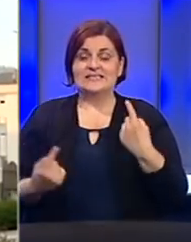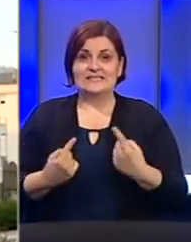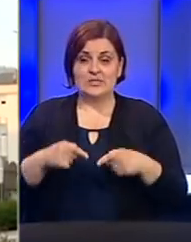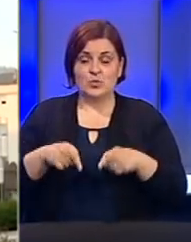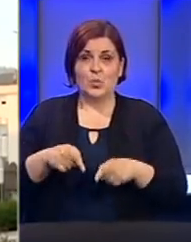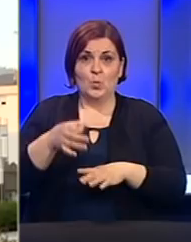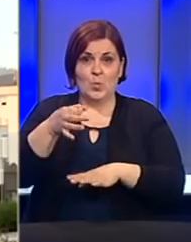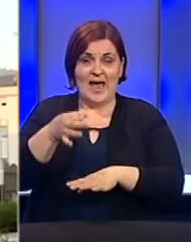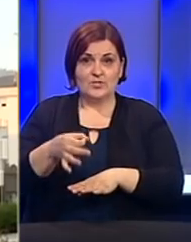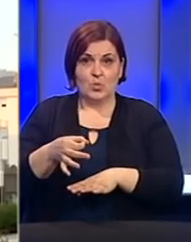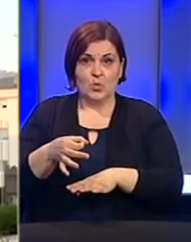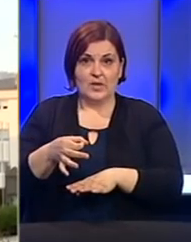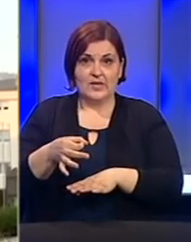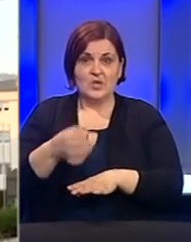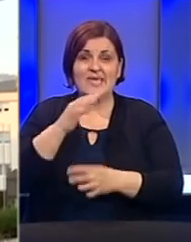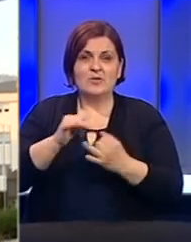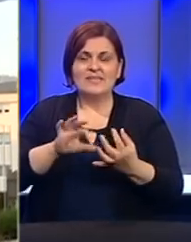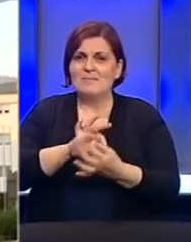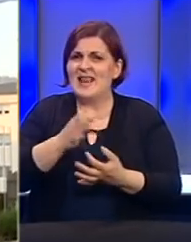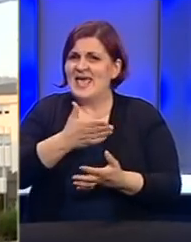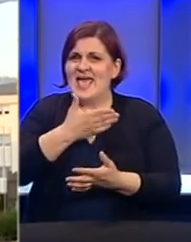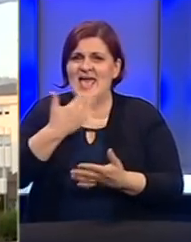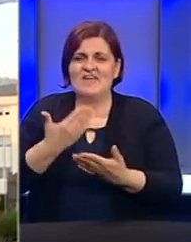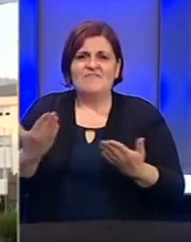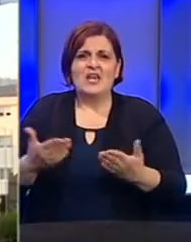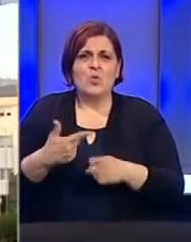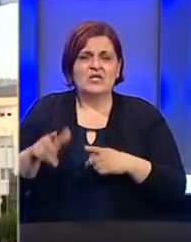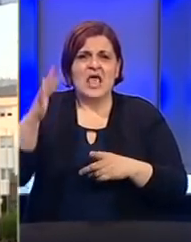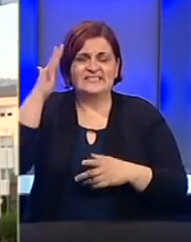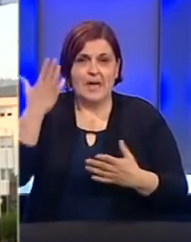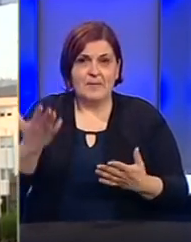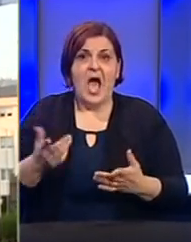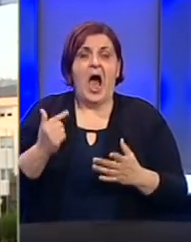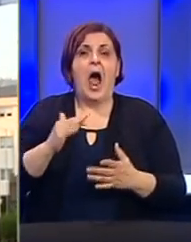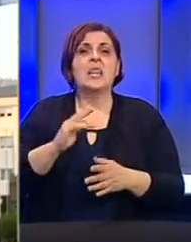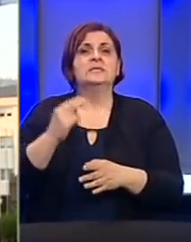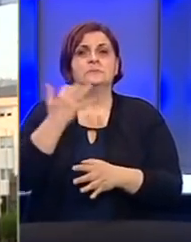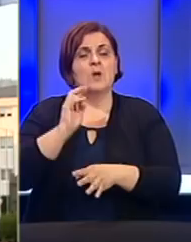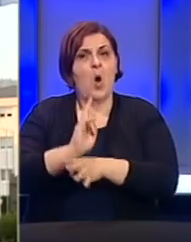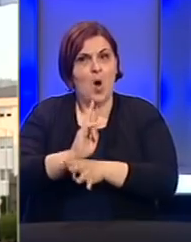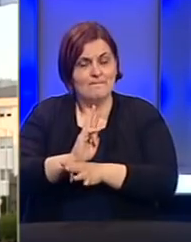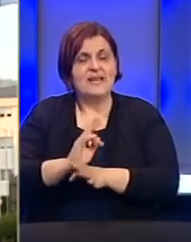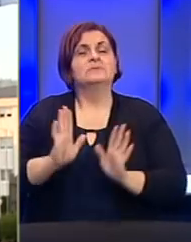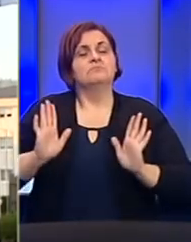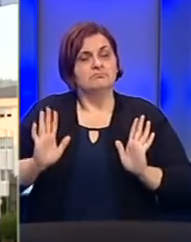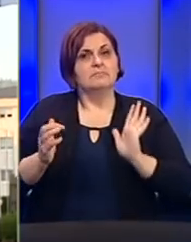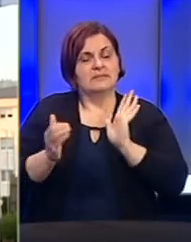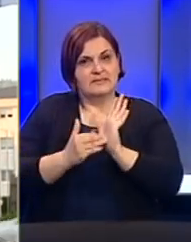u kantonu i u Maglaju nemamo neke velike razloga za zabrinutost, ali za opre svakako imamo i trebamo imati.